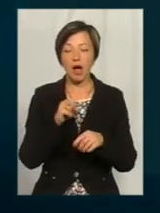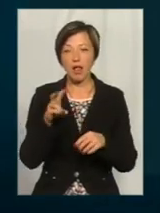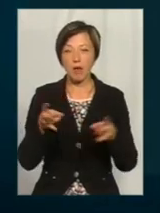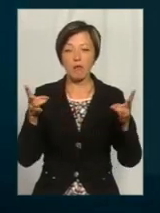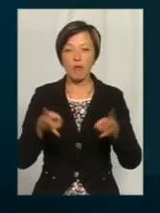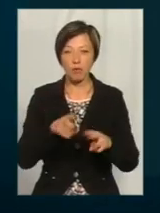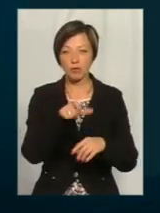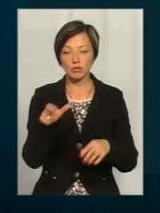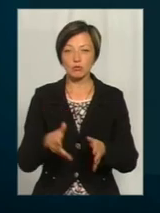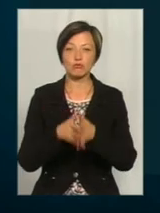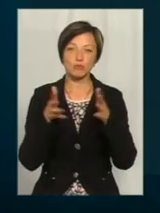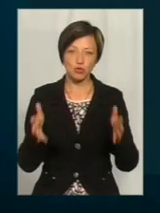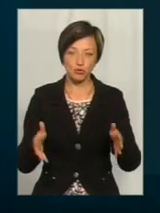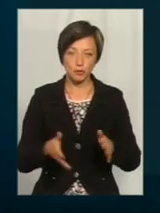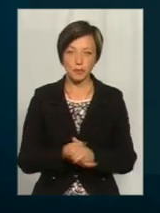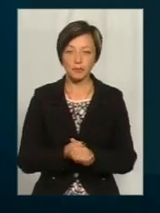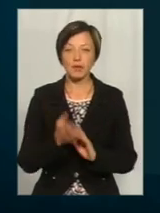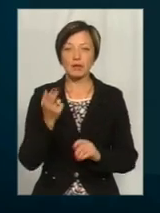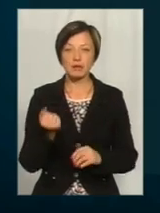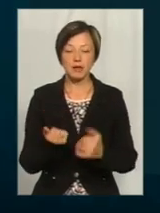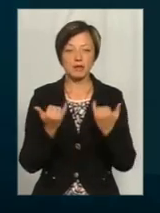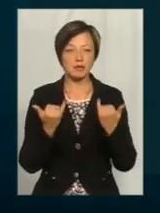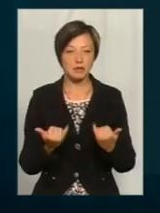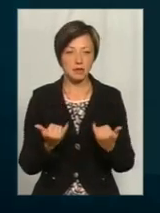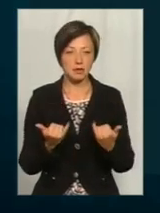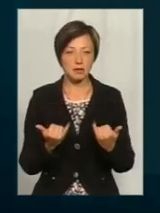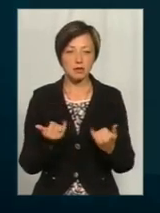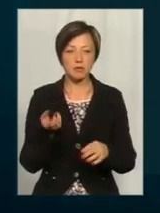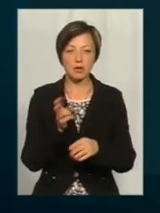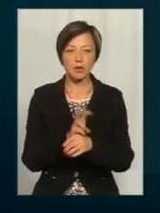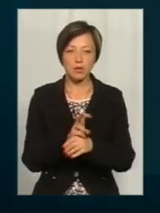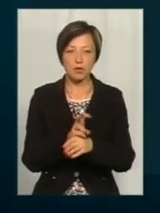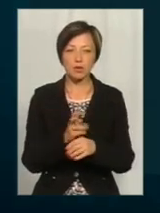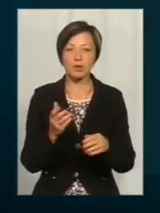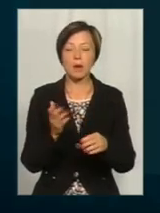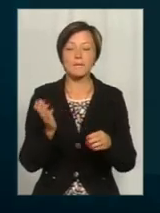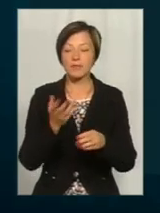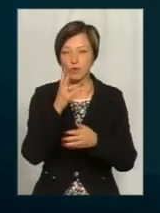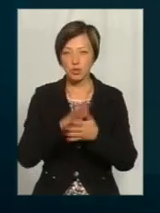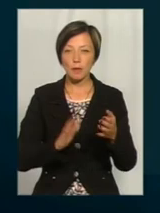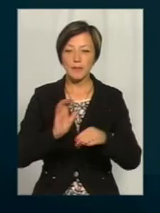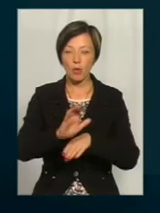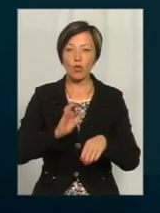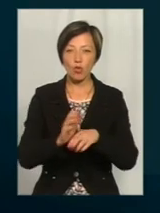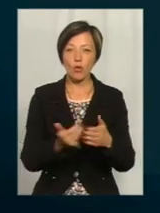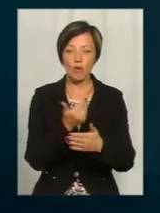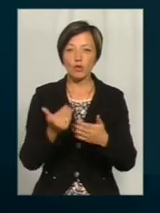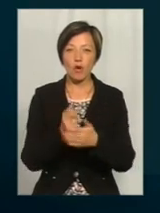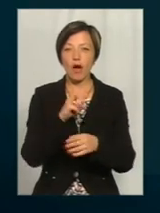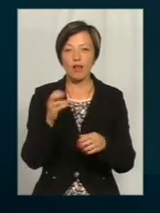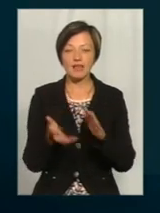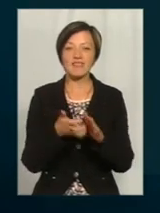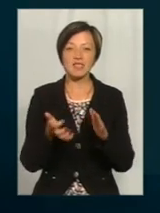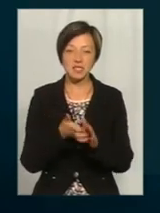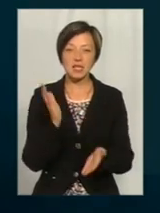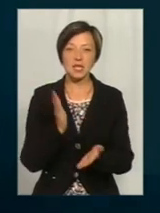одно виявився більше. Так, зараз приходять нові-нові поскучання, але дефіцит є.